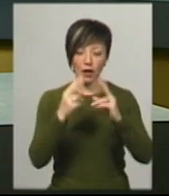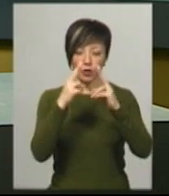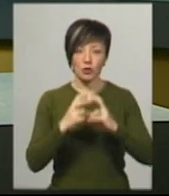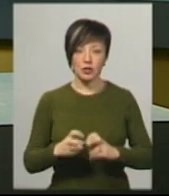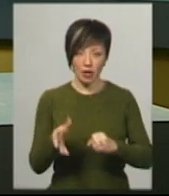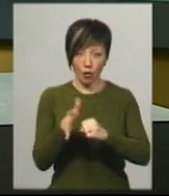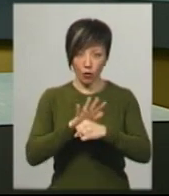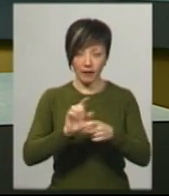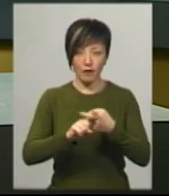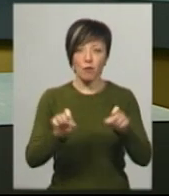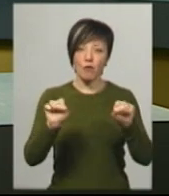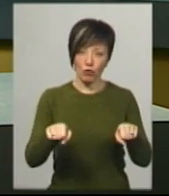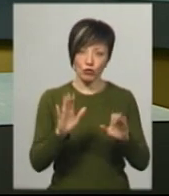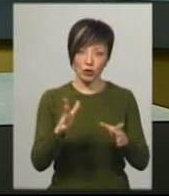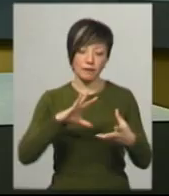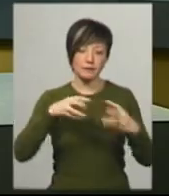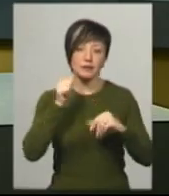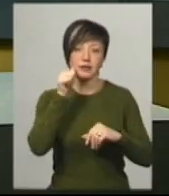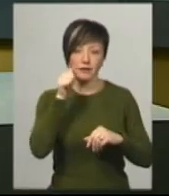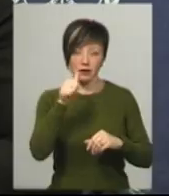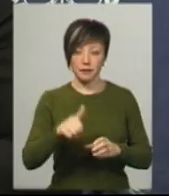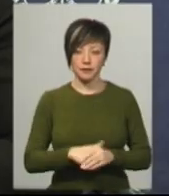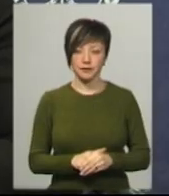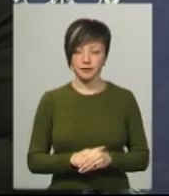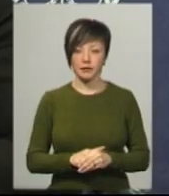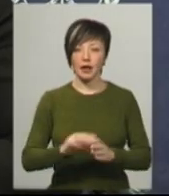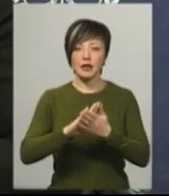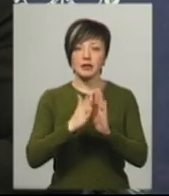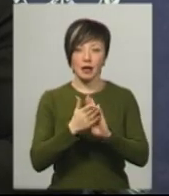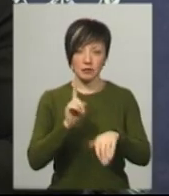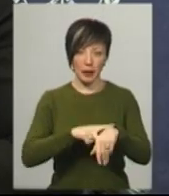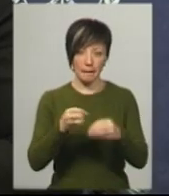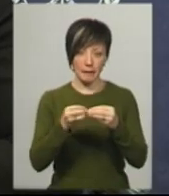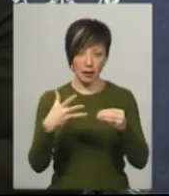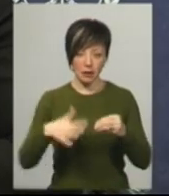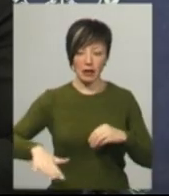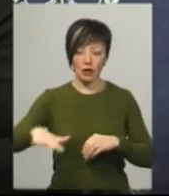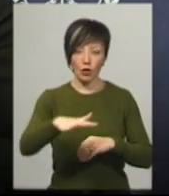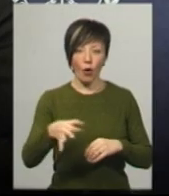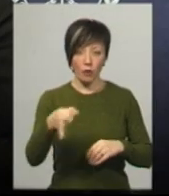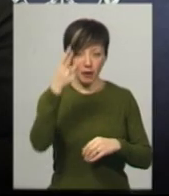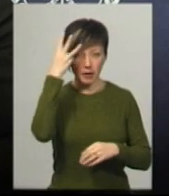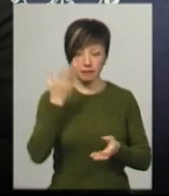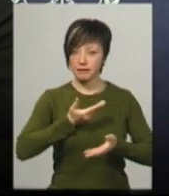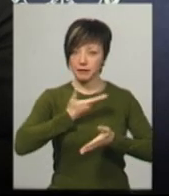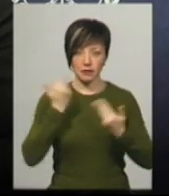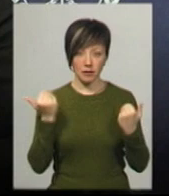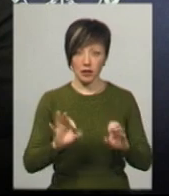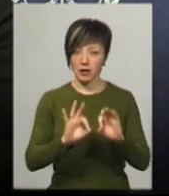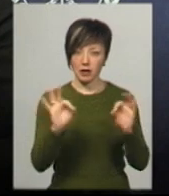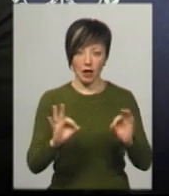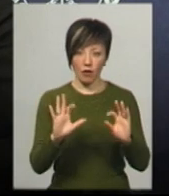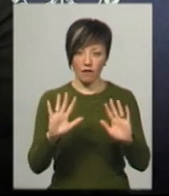-19, який, ймовірно, буде завтра. Станом на 15-го годину на території Хмельницької області відсутній жодний